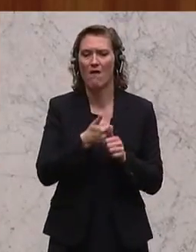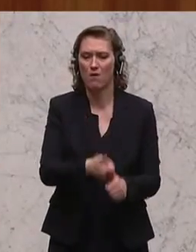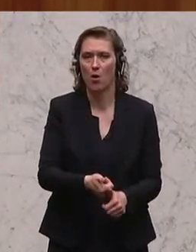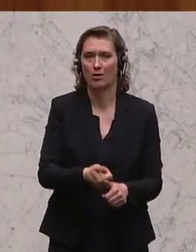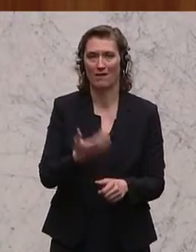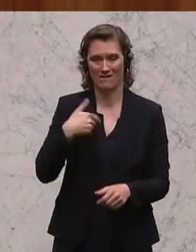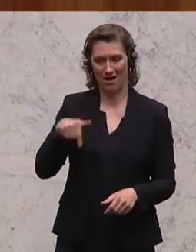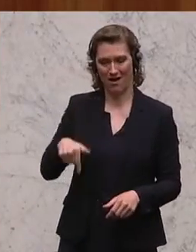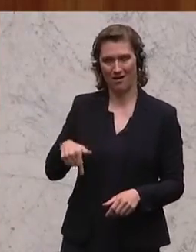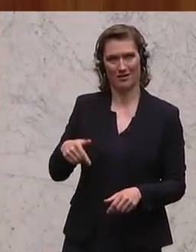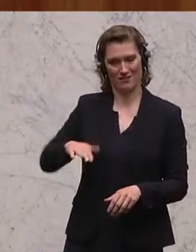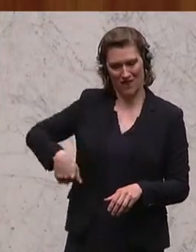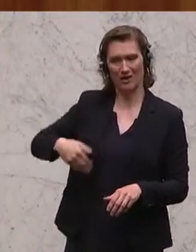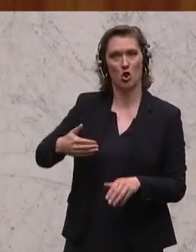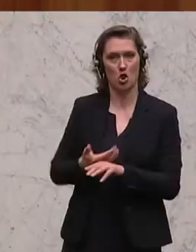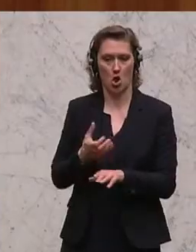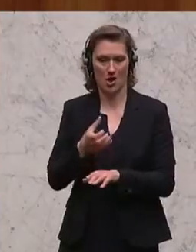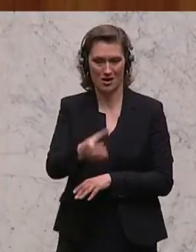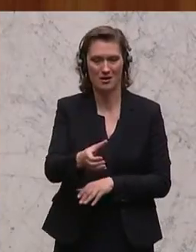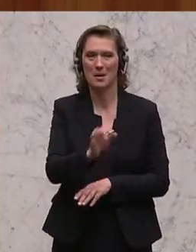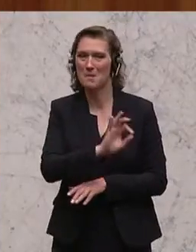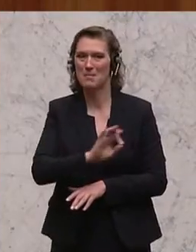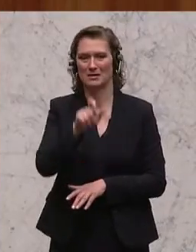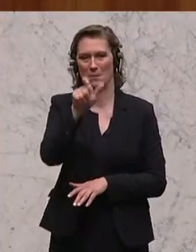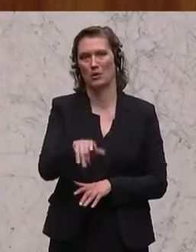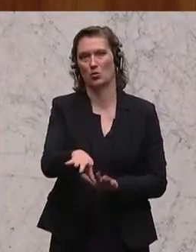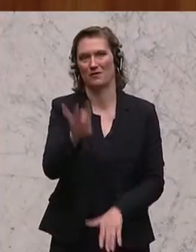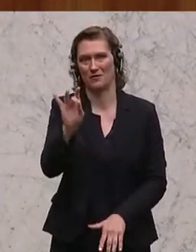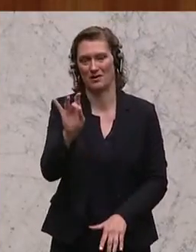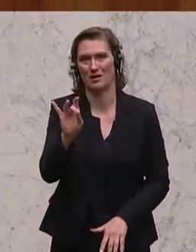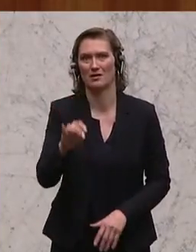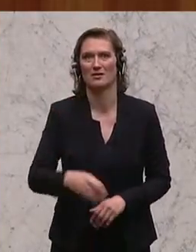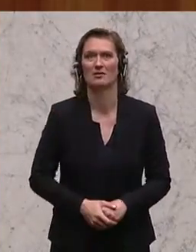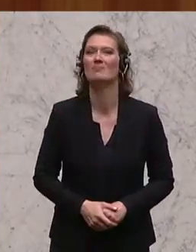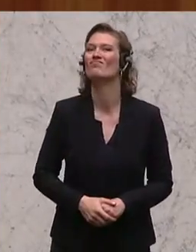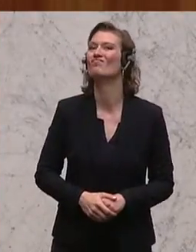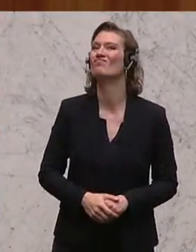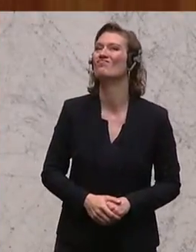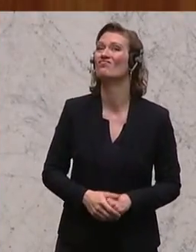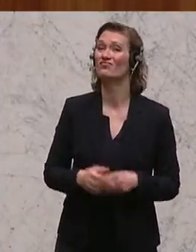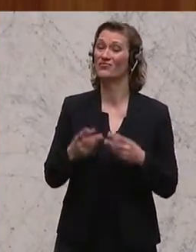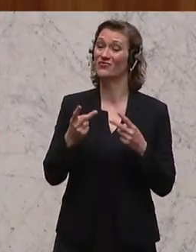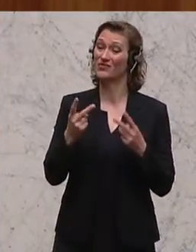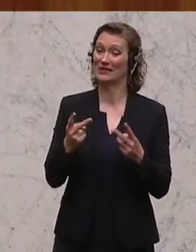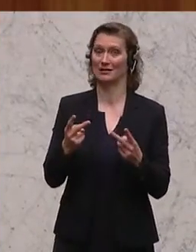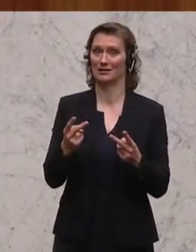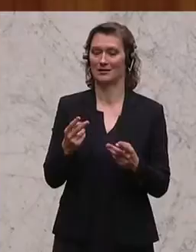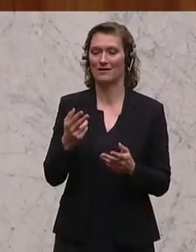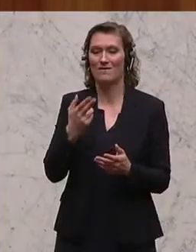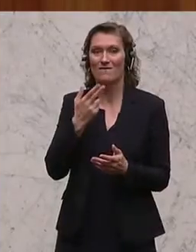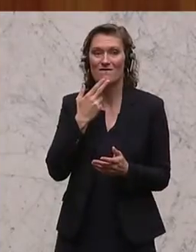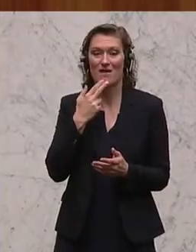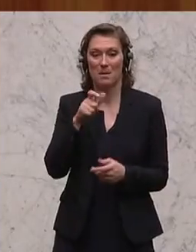von Dr. Moser den fähigsten Mann oder die fähigste Frau bekommen. Denn es ist entscheidend, wer uns hier zuarbeitet.